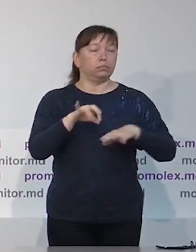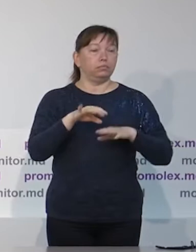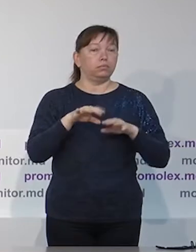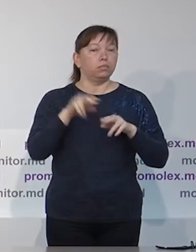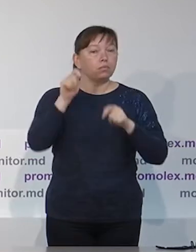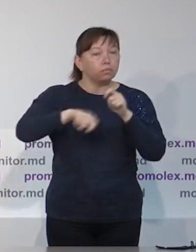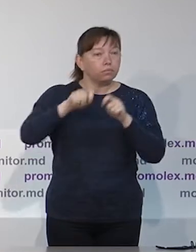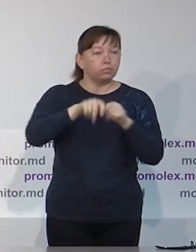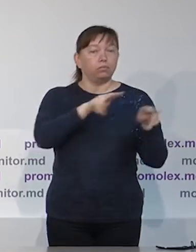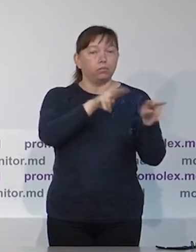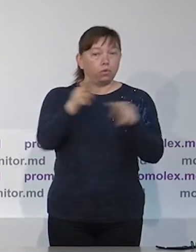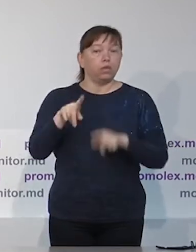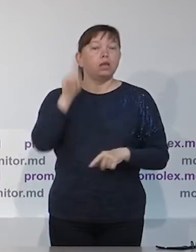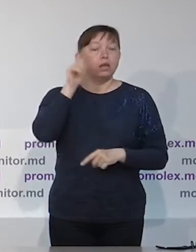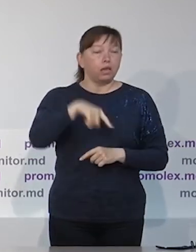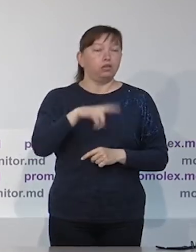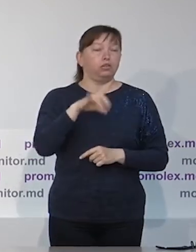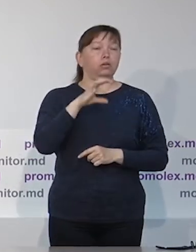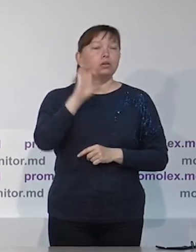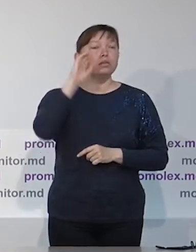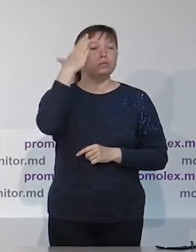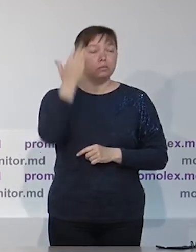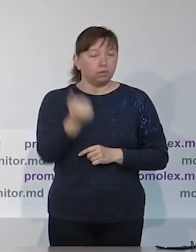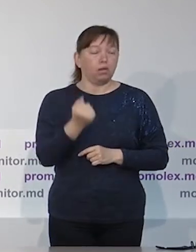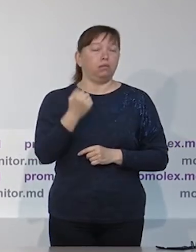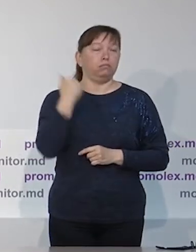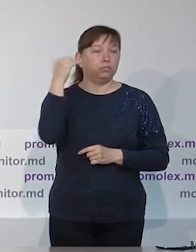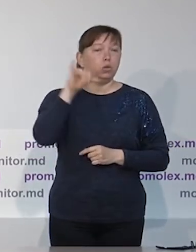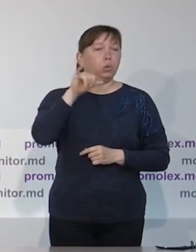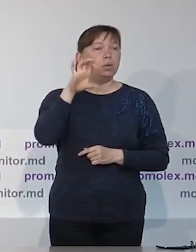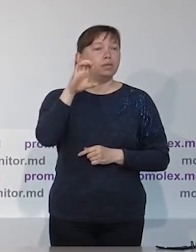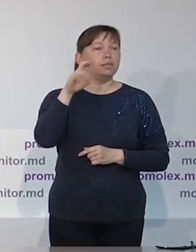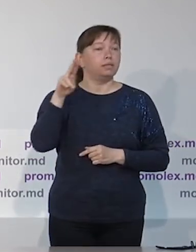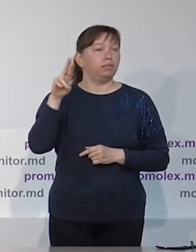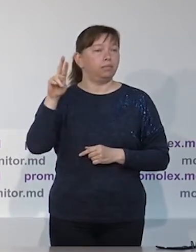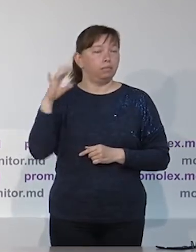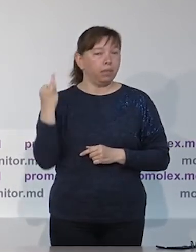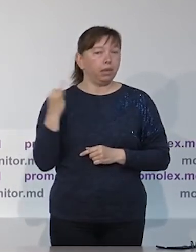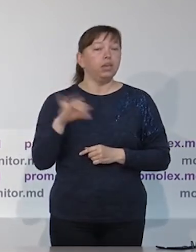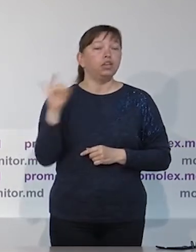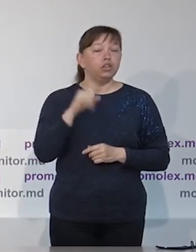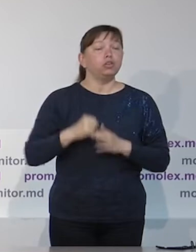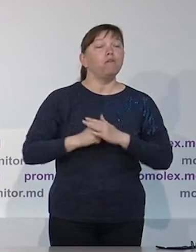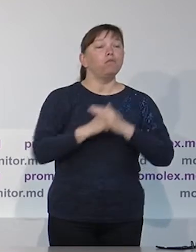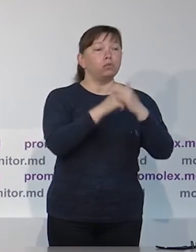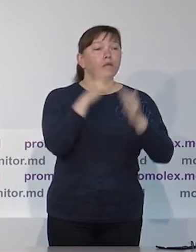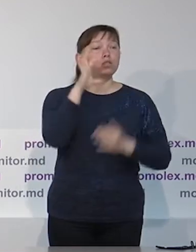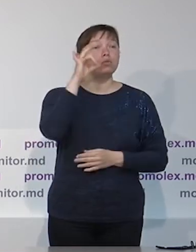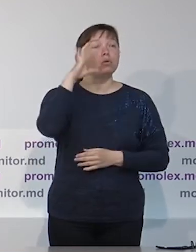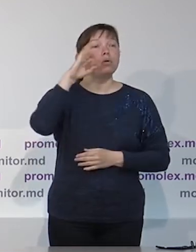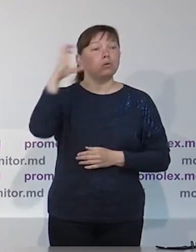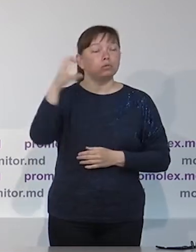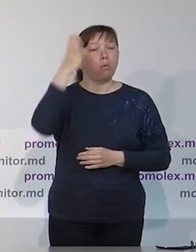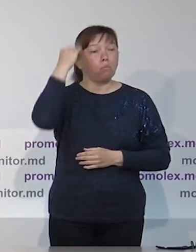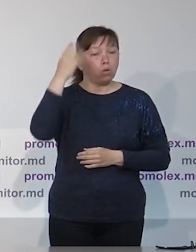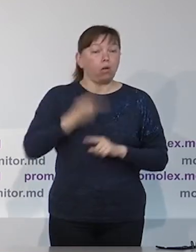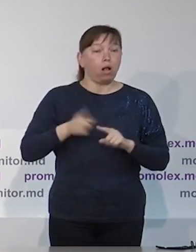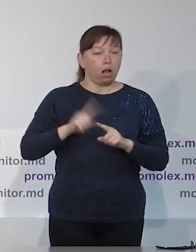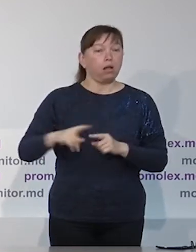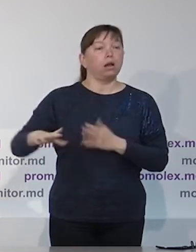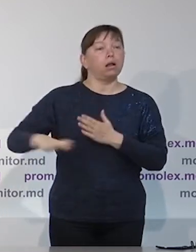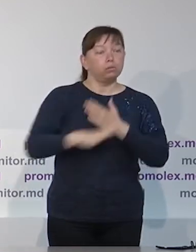агентстве международной помощи США, а также фонда Сороса Молдова, которые помогают этой